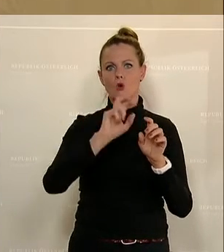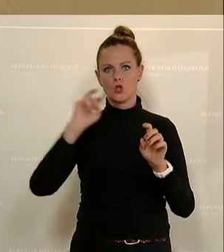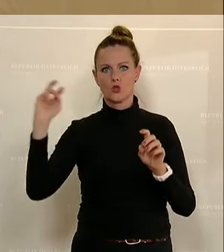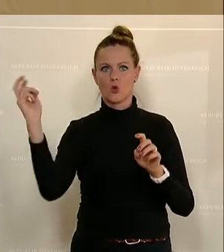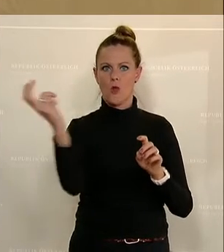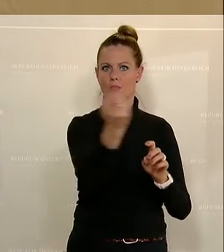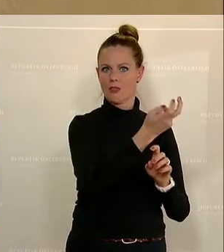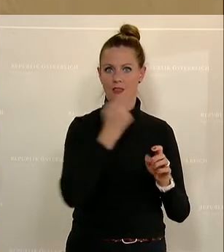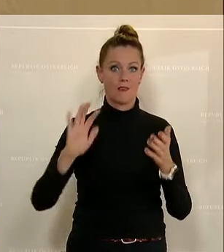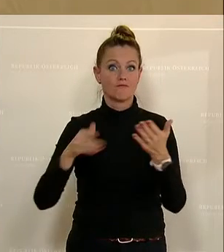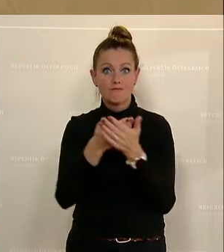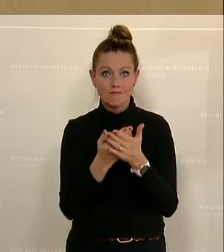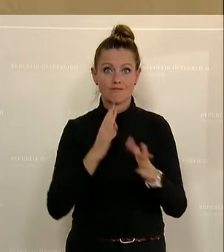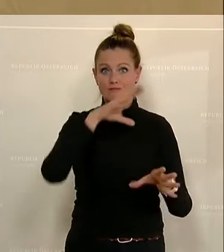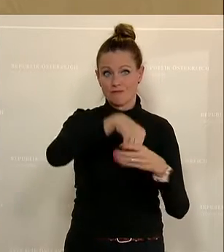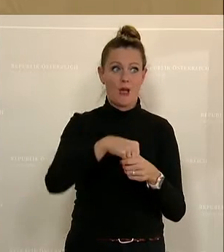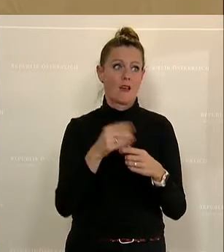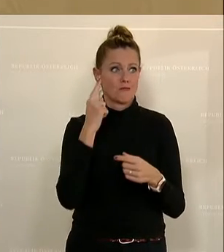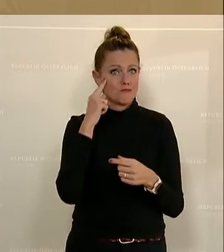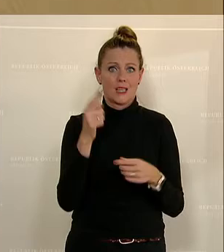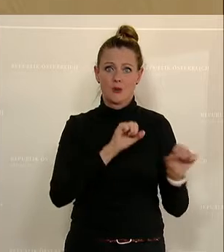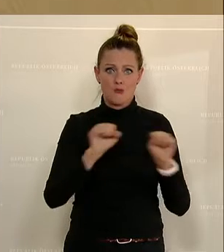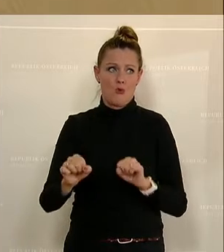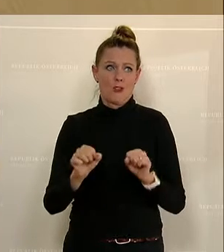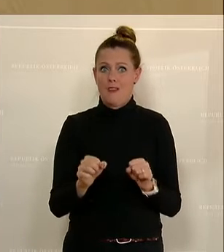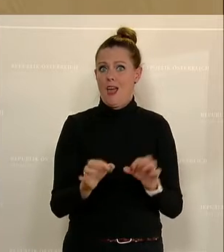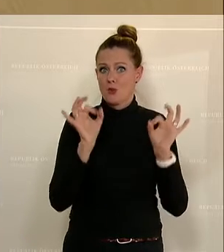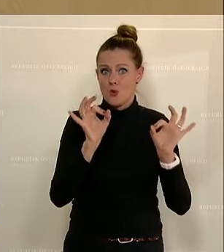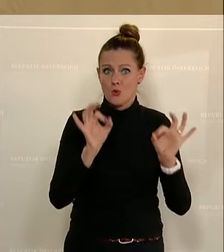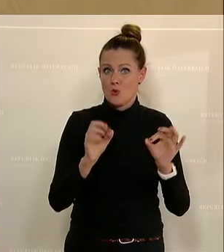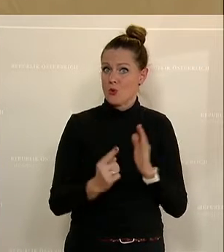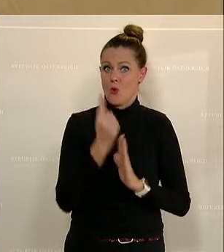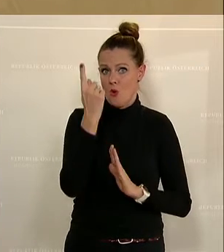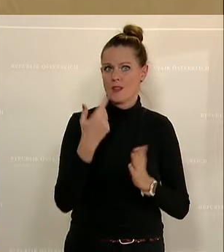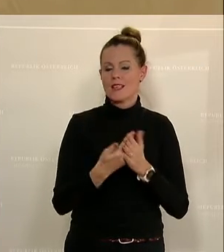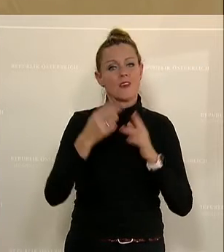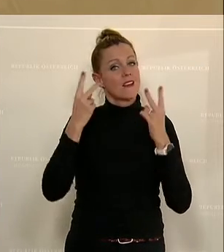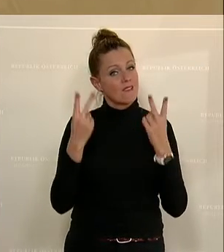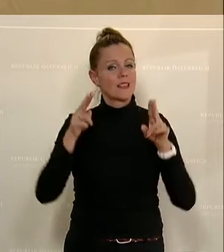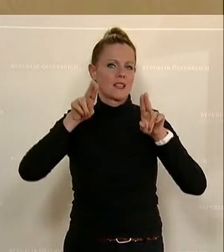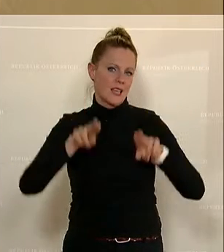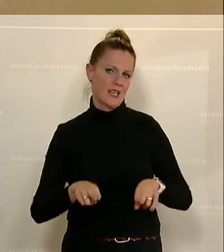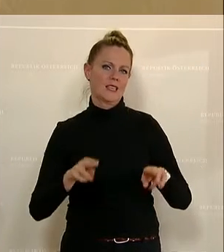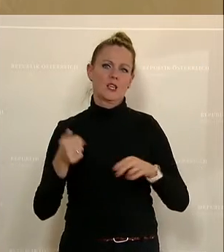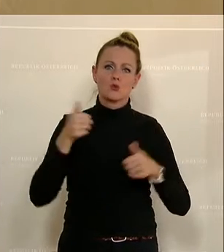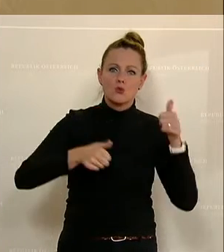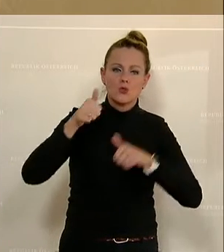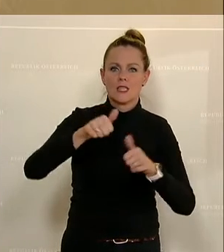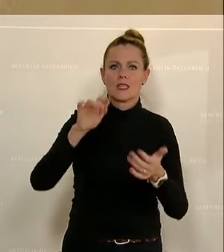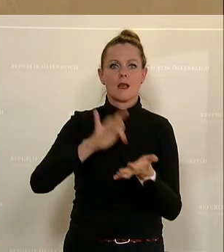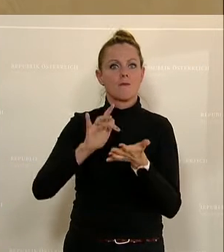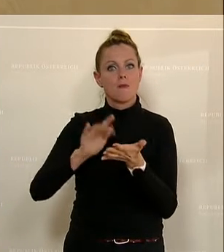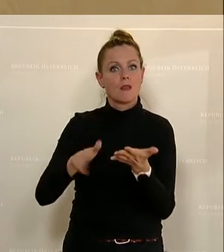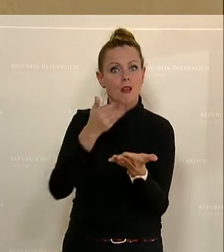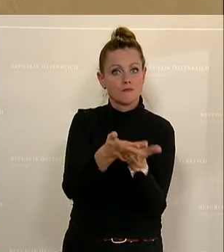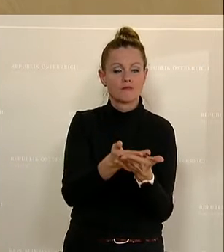soll. Also ich glaube, das Potenzial ist hier hoch. Und deswegen ist es wichtig und richtig, dass wir zusätzliche Mittel zur Verfügung stellen